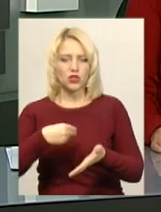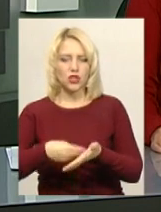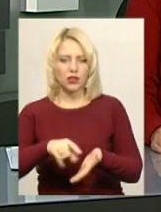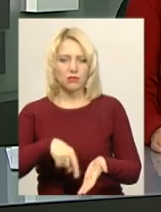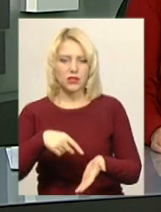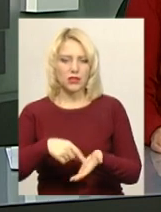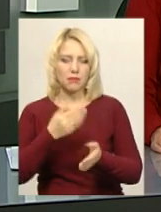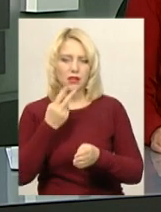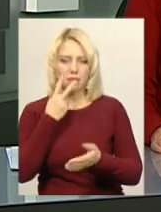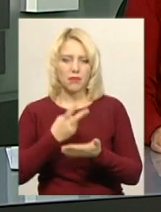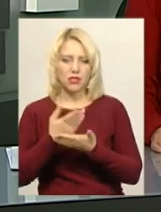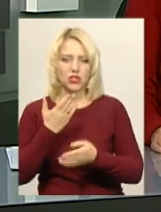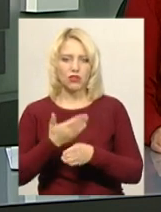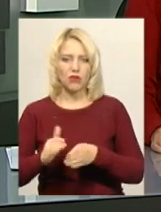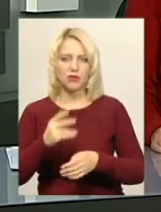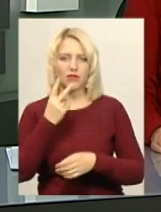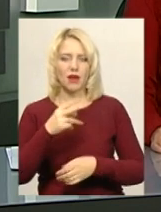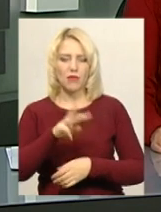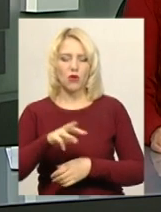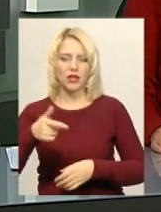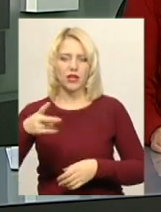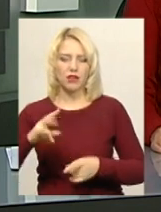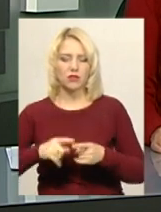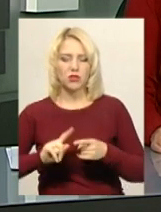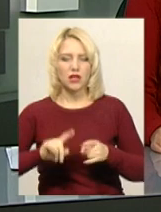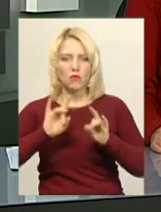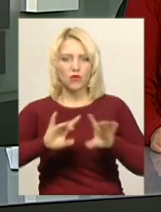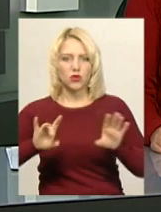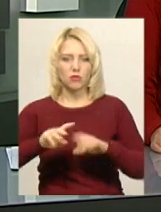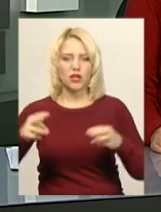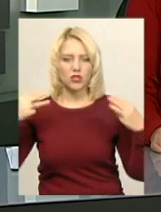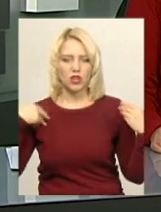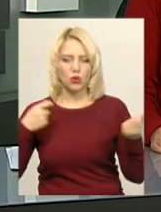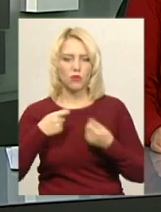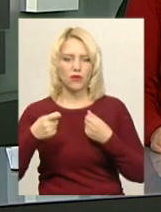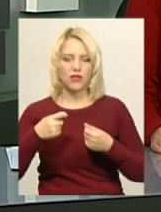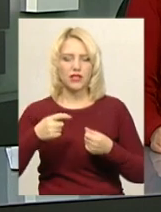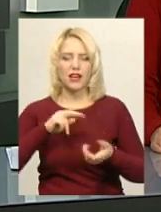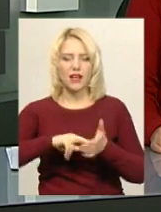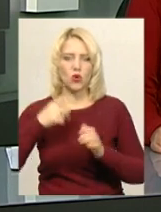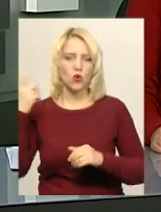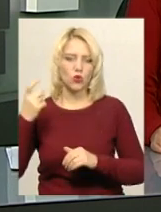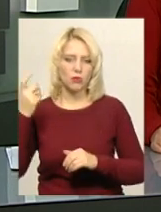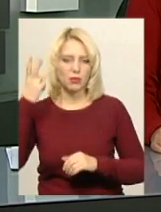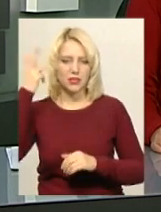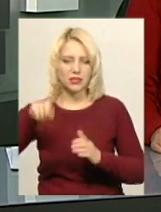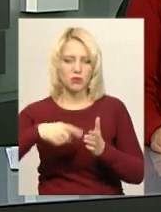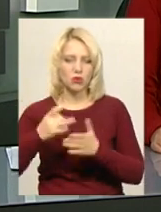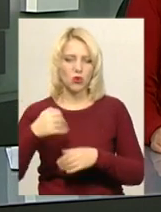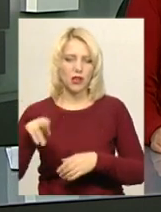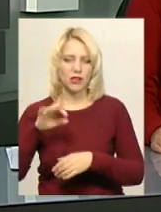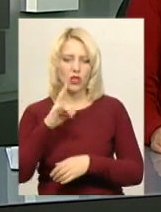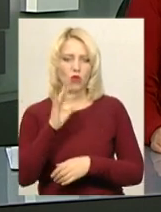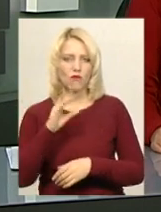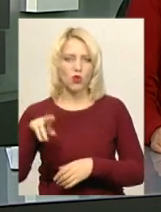передбачили 2 млн грн. Про це повідомила начальник управління економіки Хмельницької міської ради Оксана Новодон. Нагадаю,